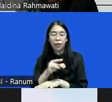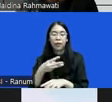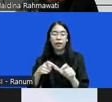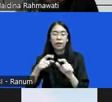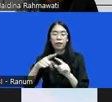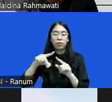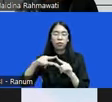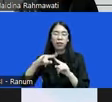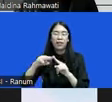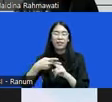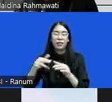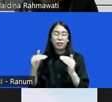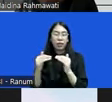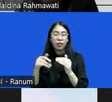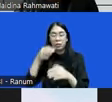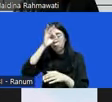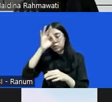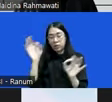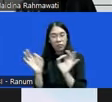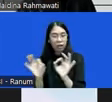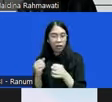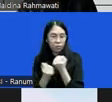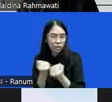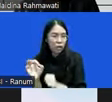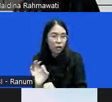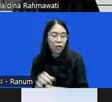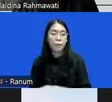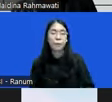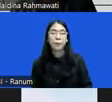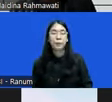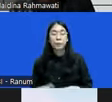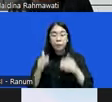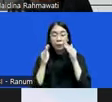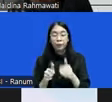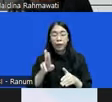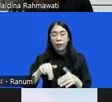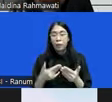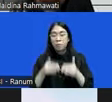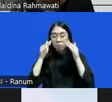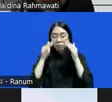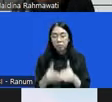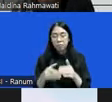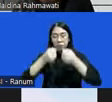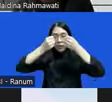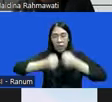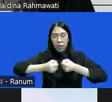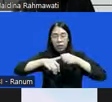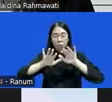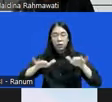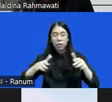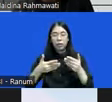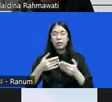kepolisian nah lebih khusus lagi ada spesifik misalnya untuk tindak pidana yang paling banyak di peradilan pidana kita